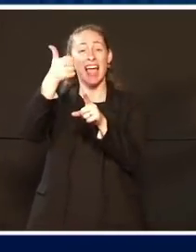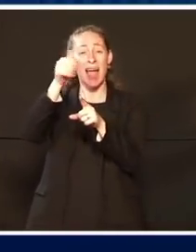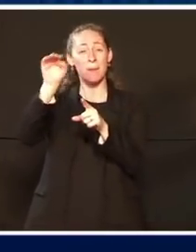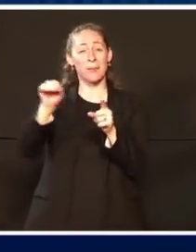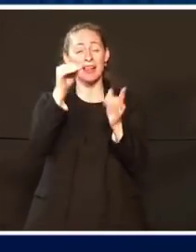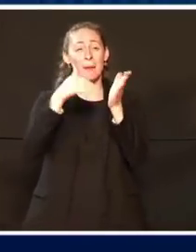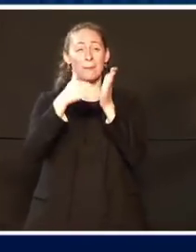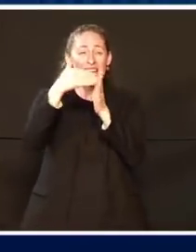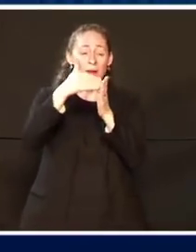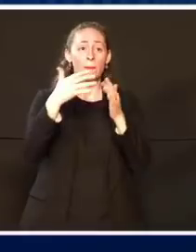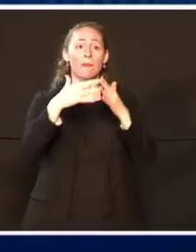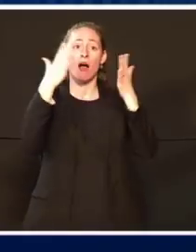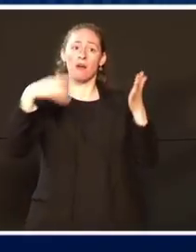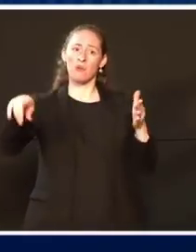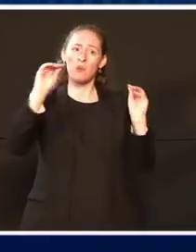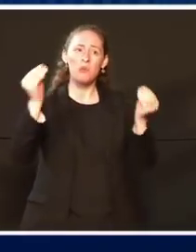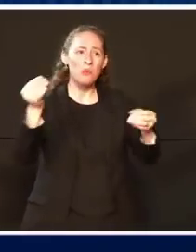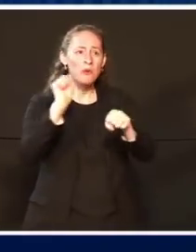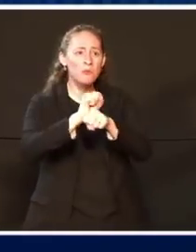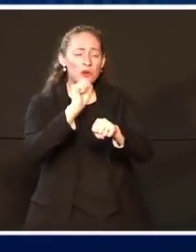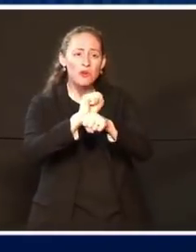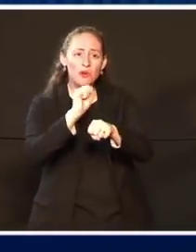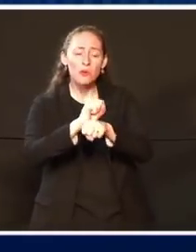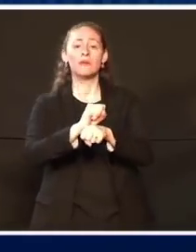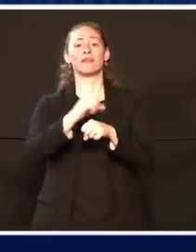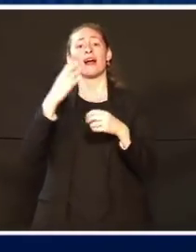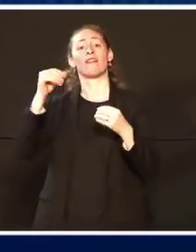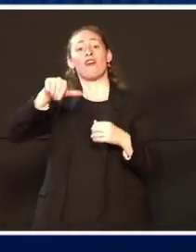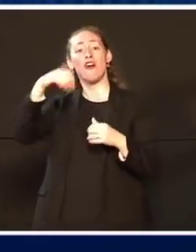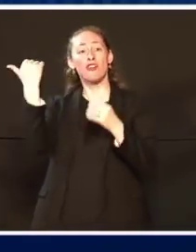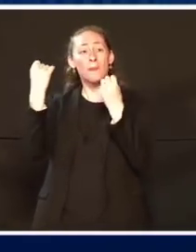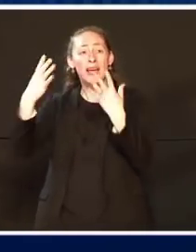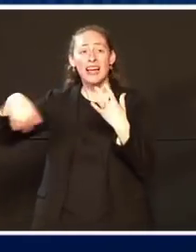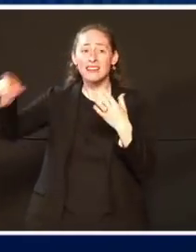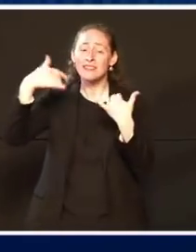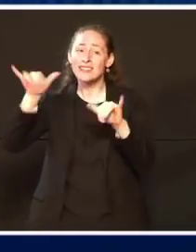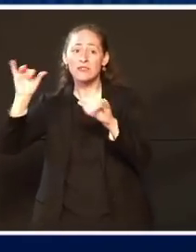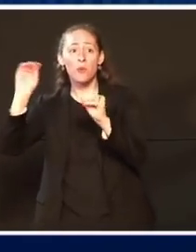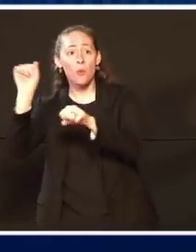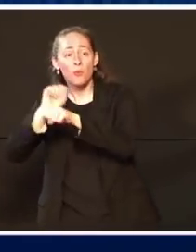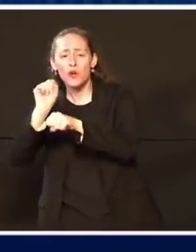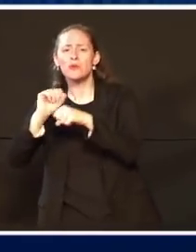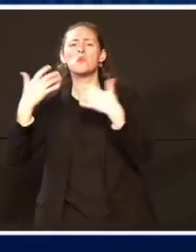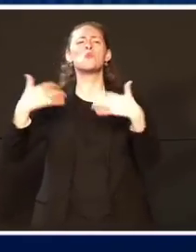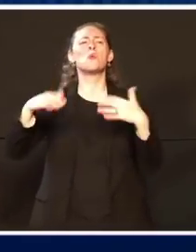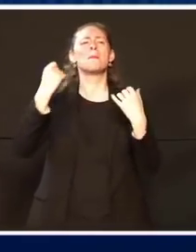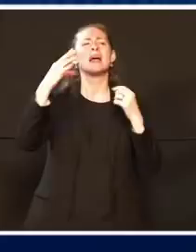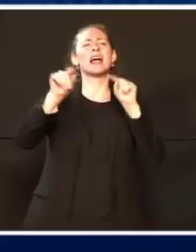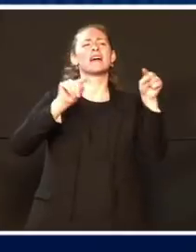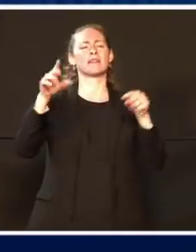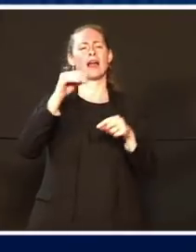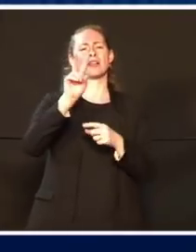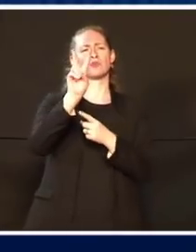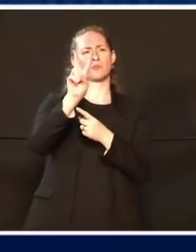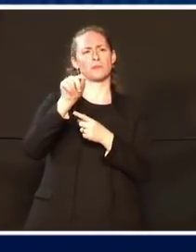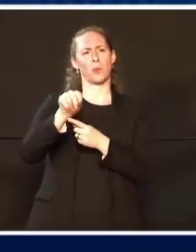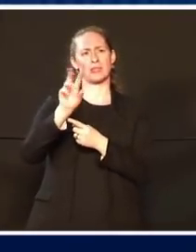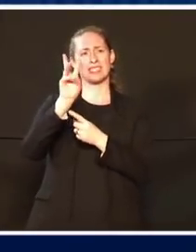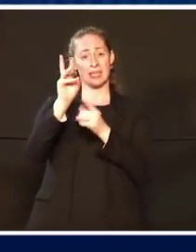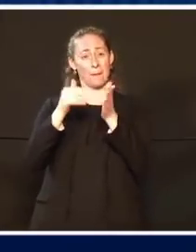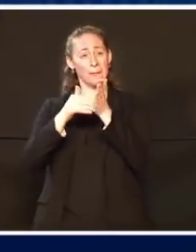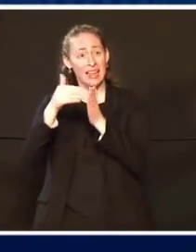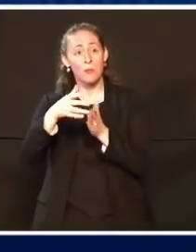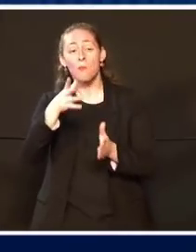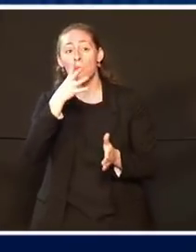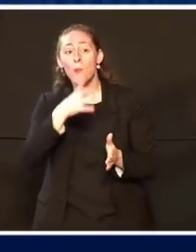Monaten oder länger und 2,5 Millionen Frauen wurden aus der Arbeitswelt verdrängt. 15 Millionen Amerikaner